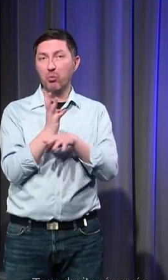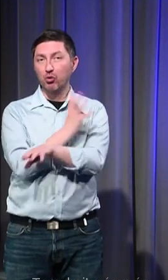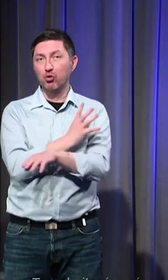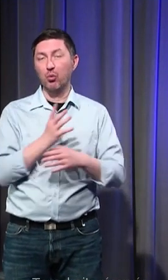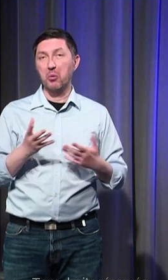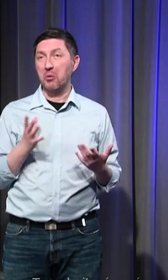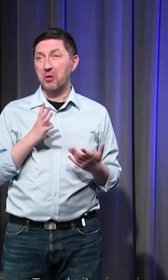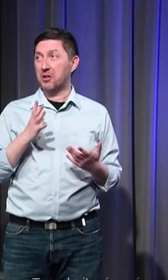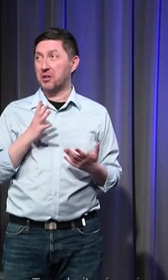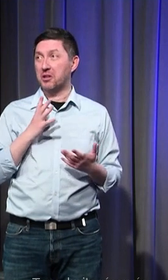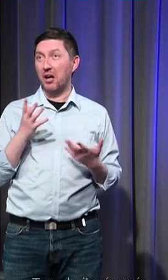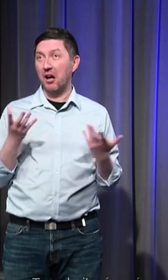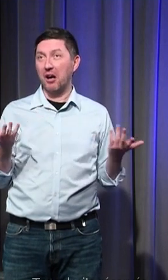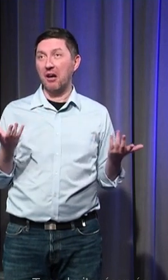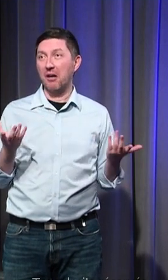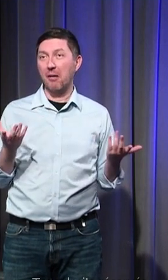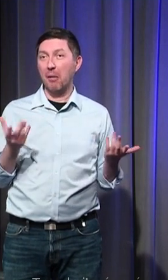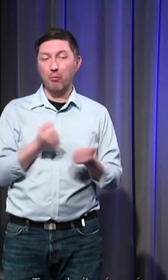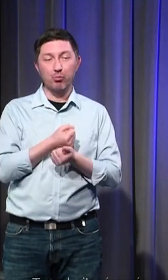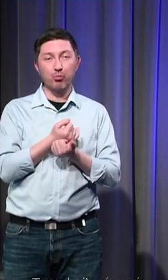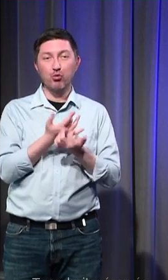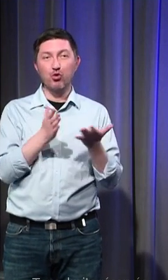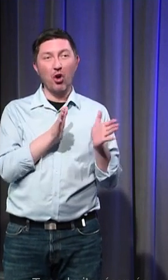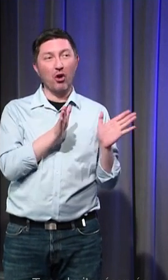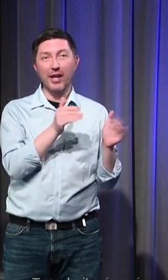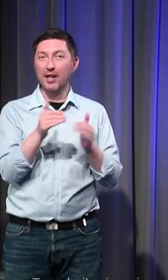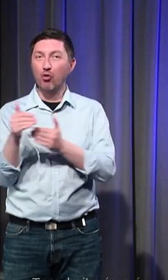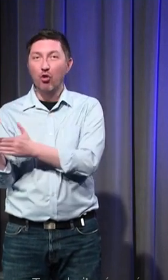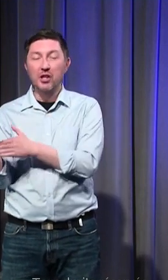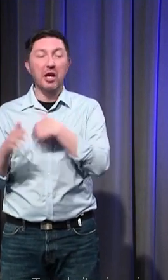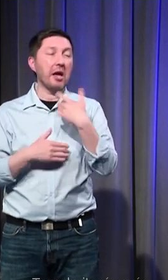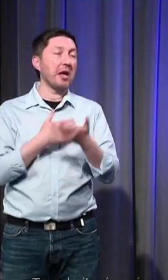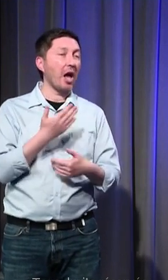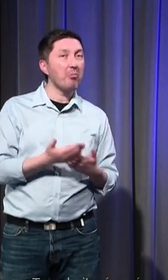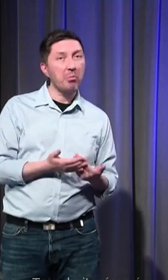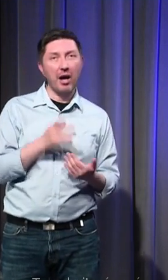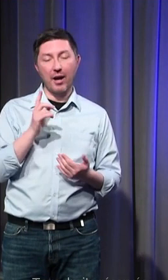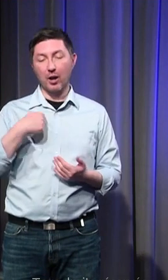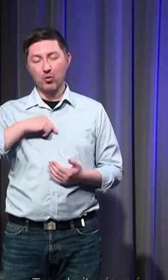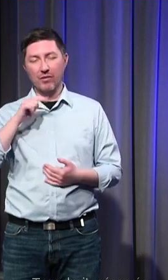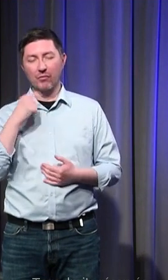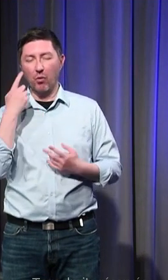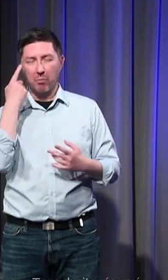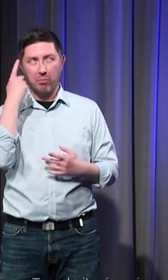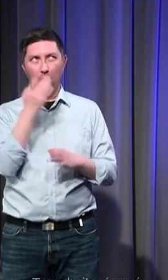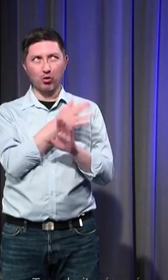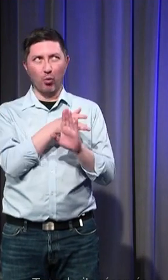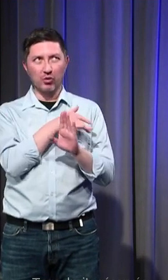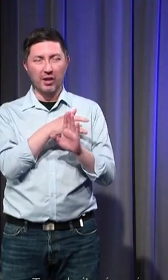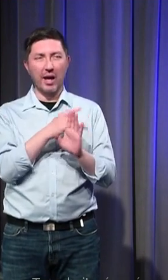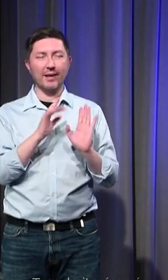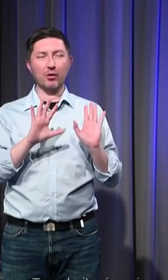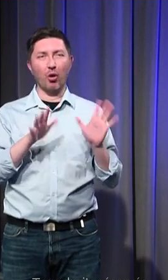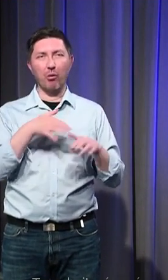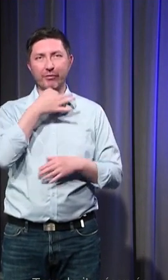voilà c'est des types de discours et après il le faut enfin l'historien il faut vraiment considérer contextualiser la nature du discours